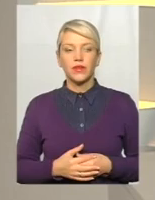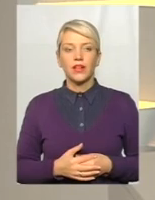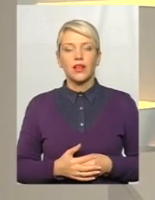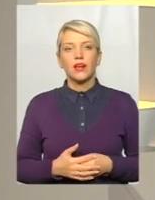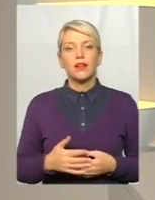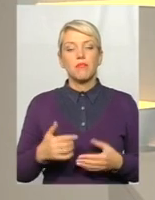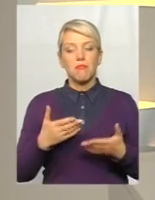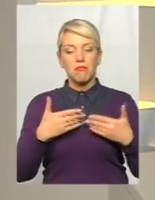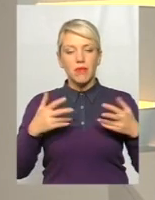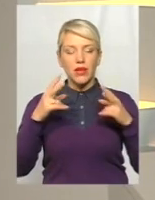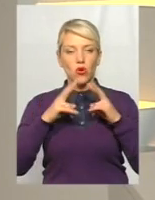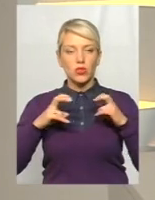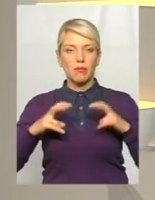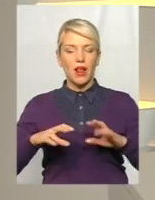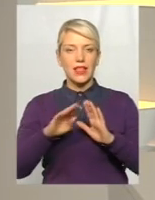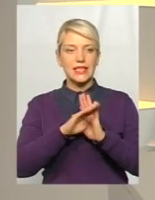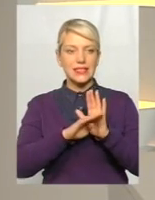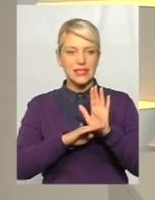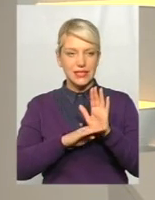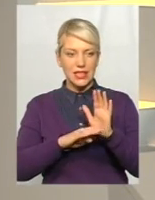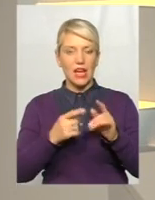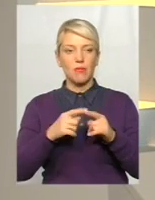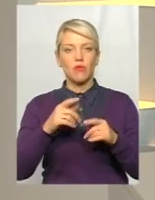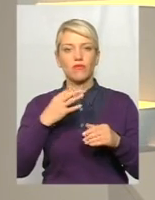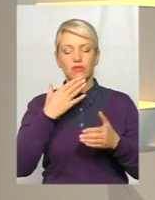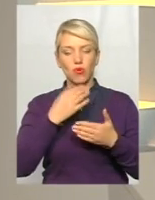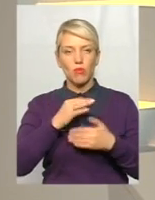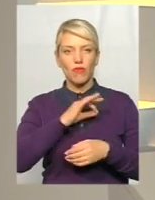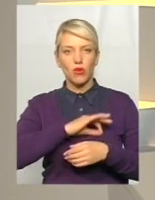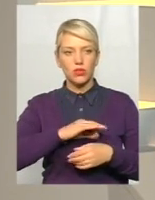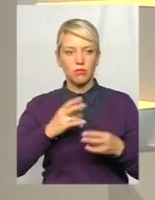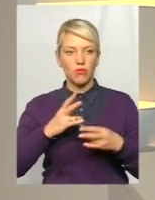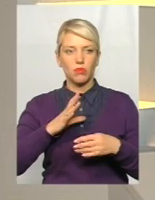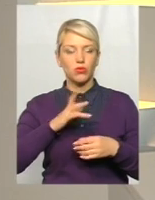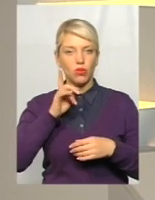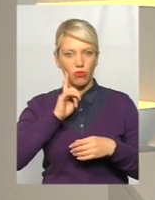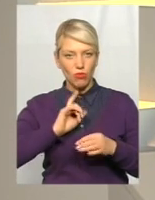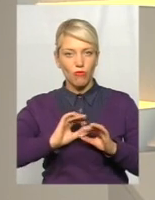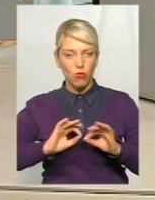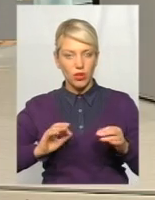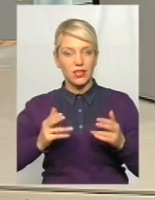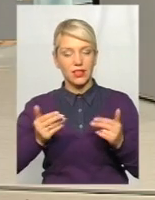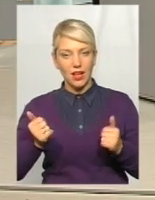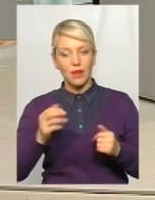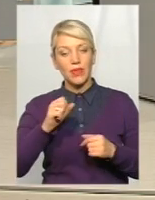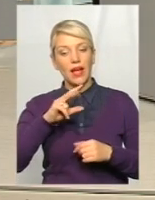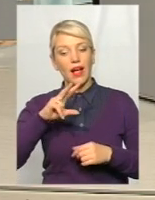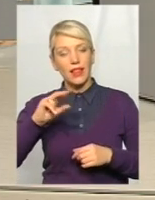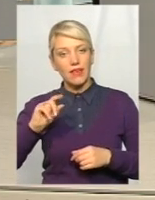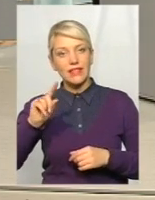розібрали, система в своєму використанні має бути дуже комфортно, так? Але все ж таки,